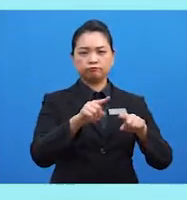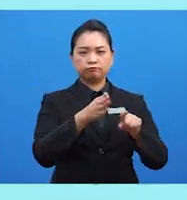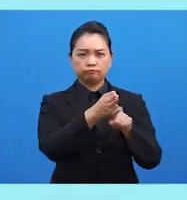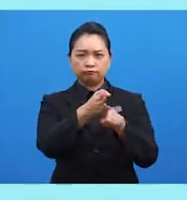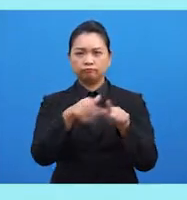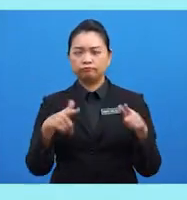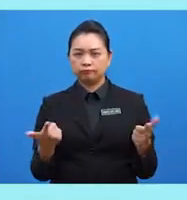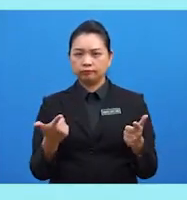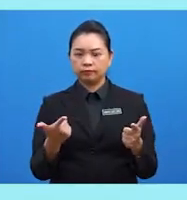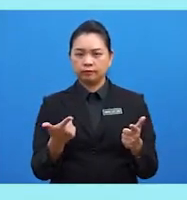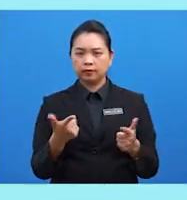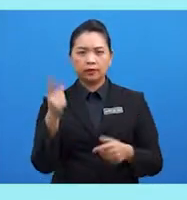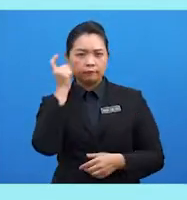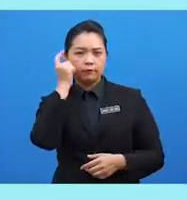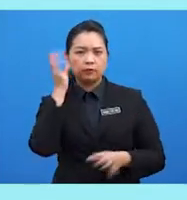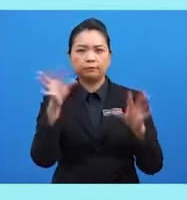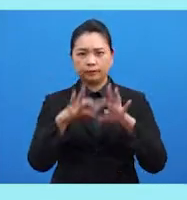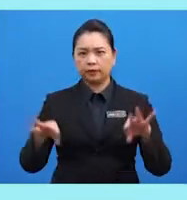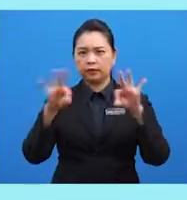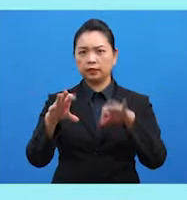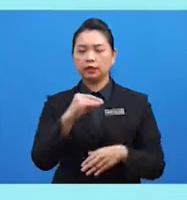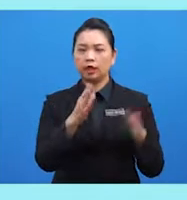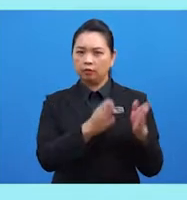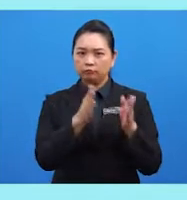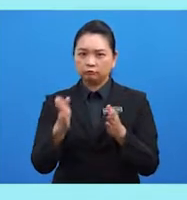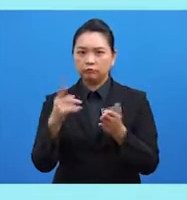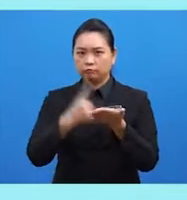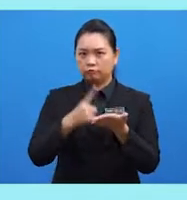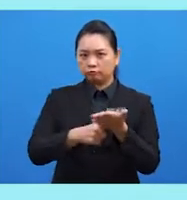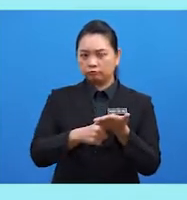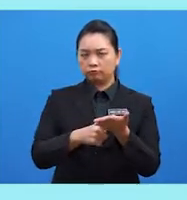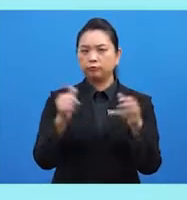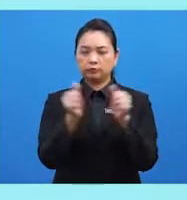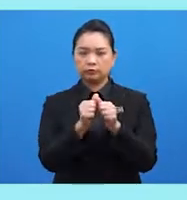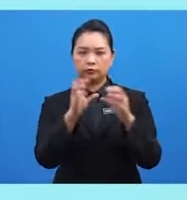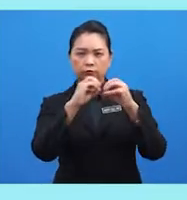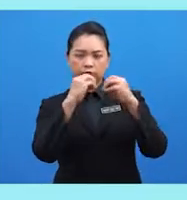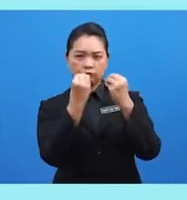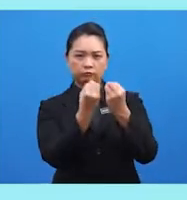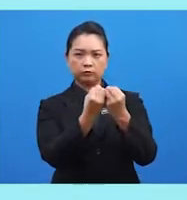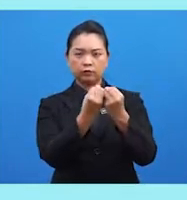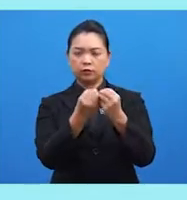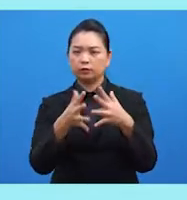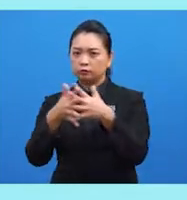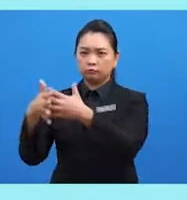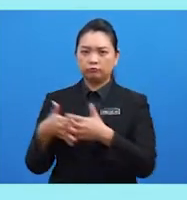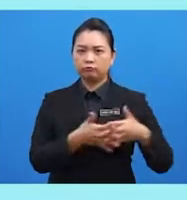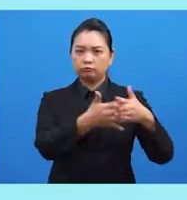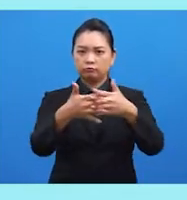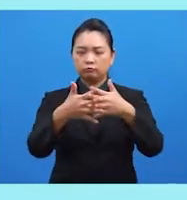lain yang dianggap penting serta mengatur perundingan dengan pertubuhan